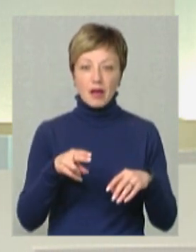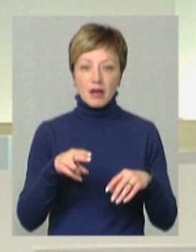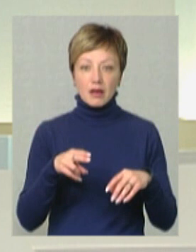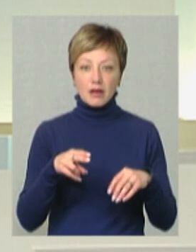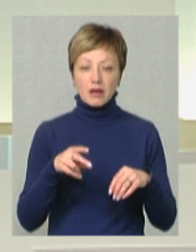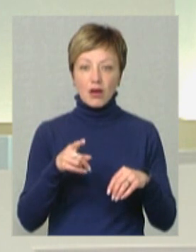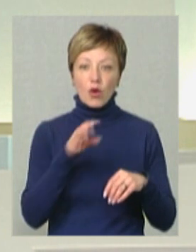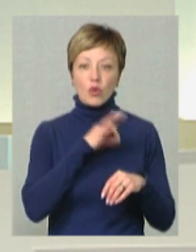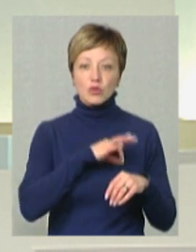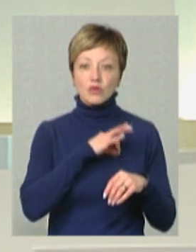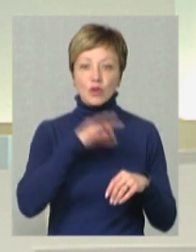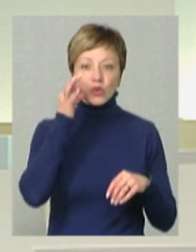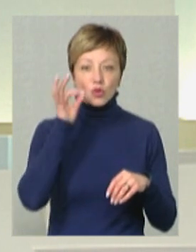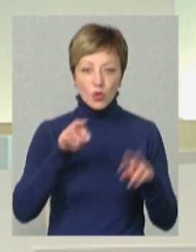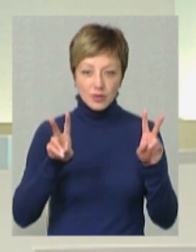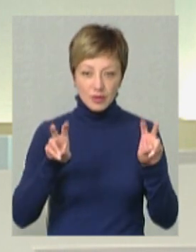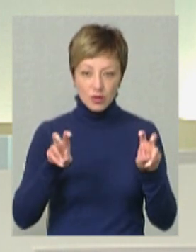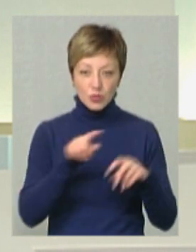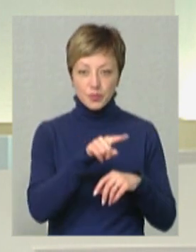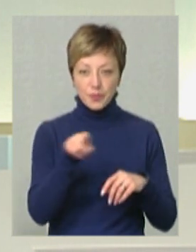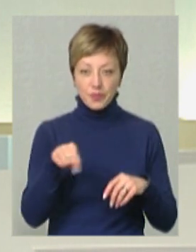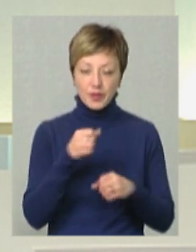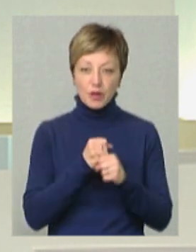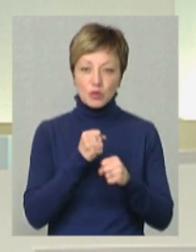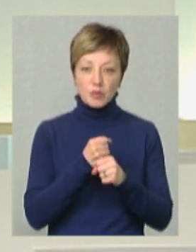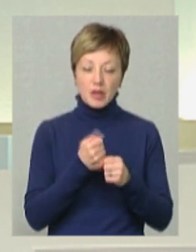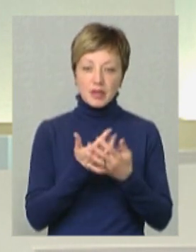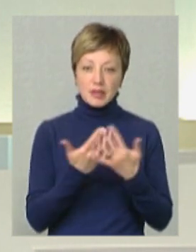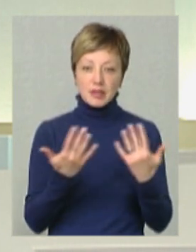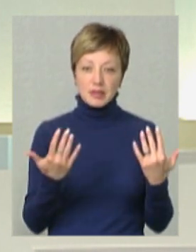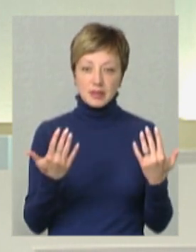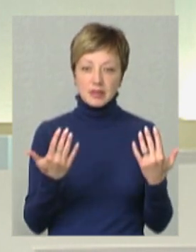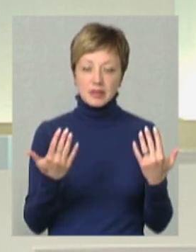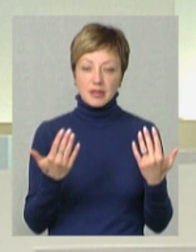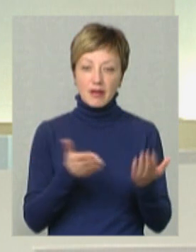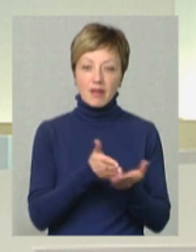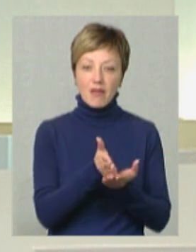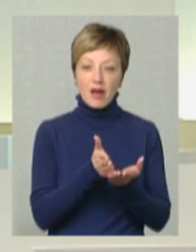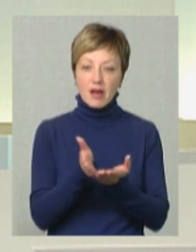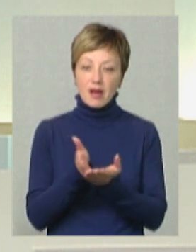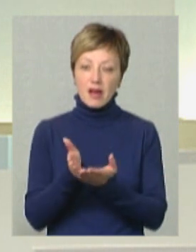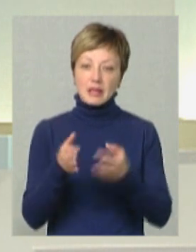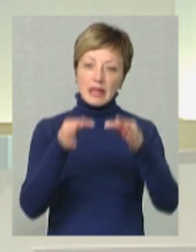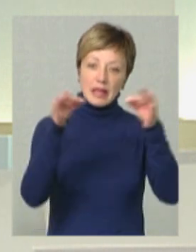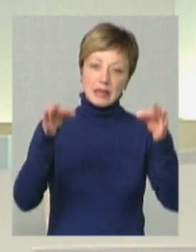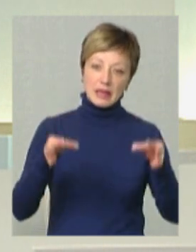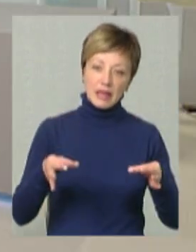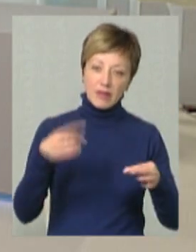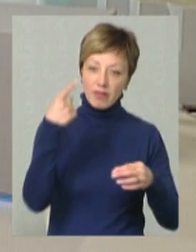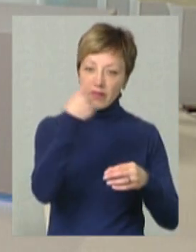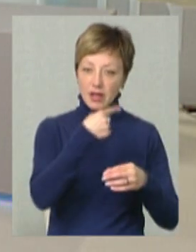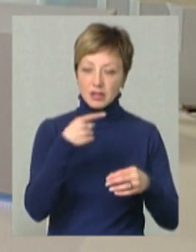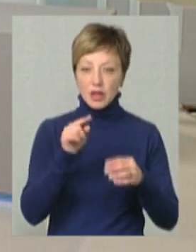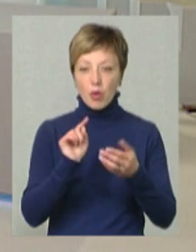експіріенс – користувацького досвіду, так? Вони розробляють різні варіанти інтерфейсу, як ці